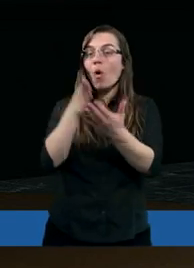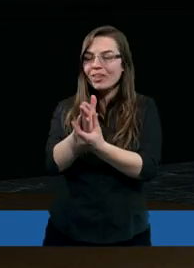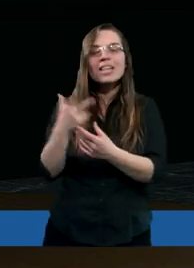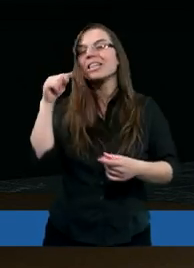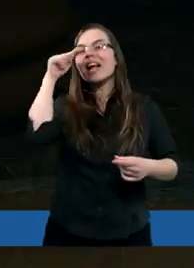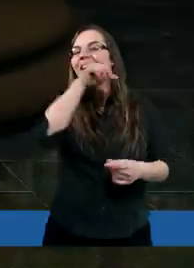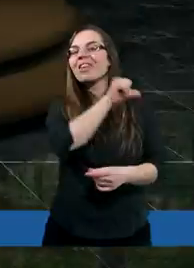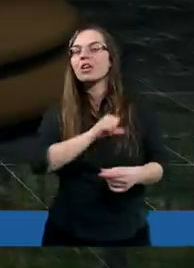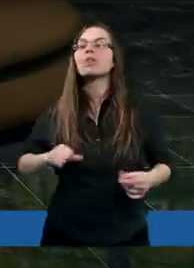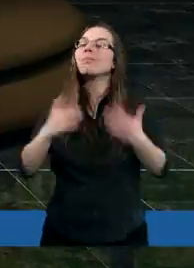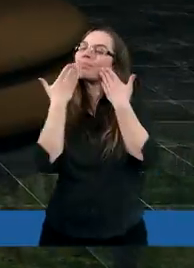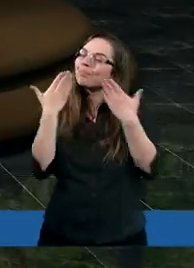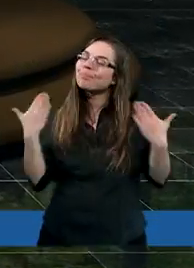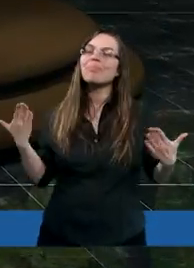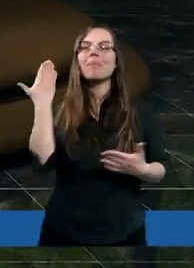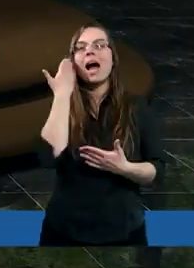Dziękuję bardzo.